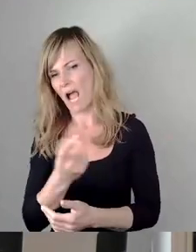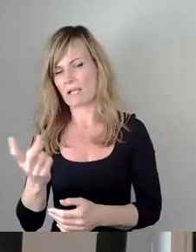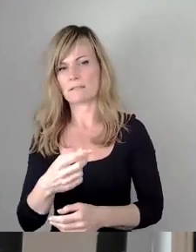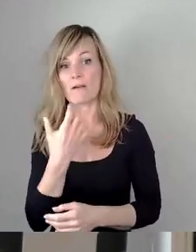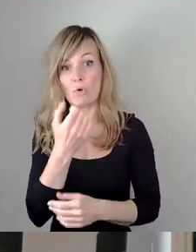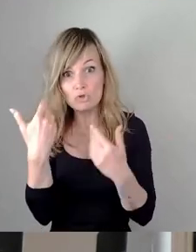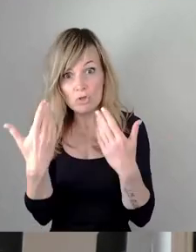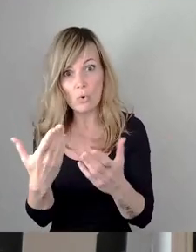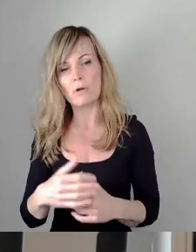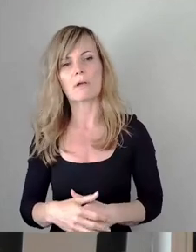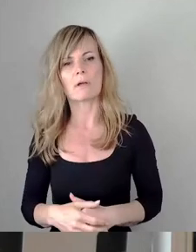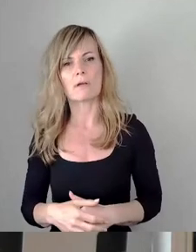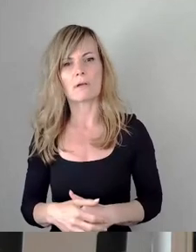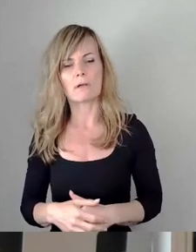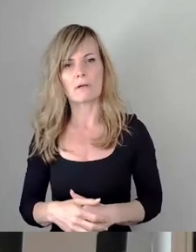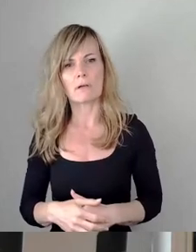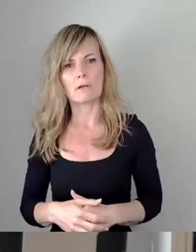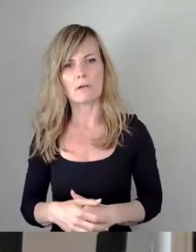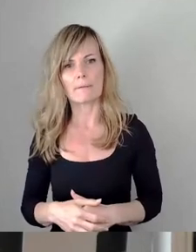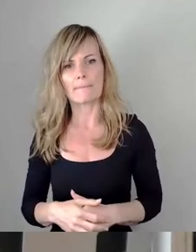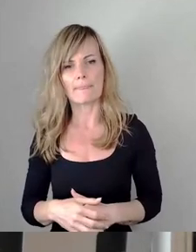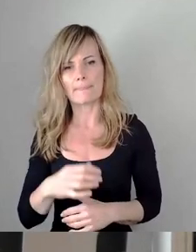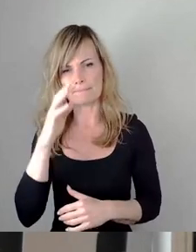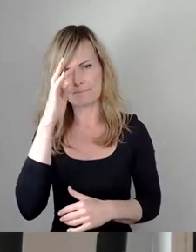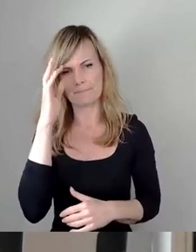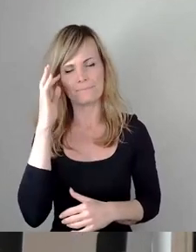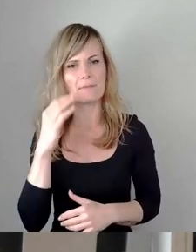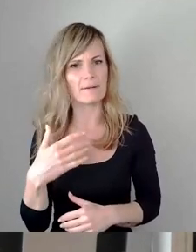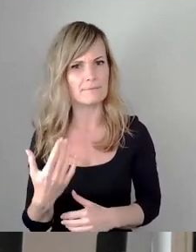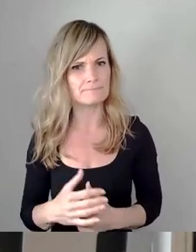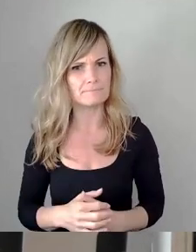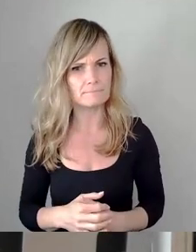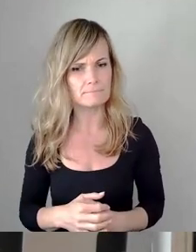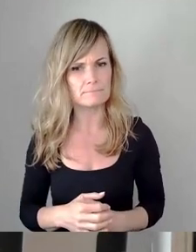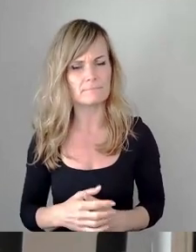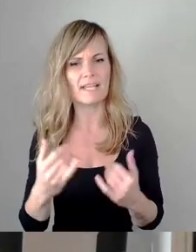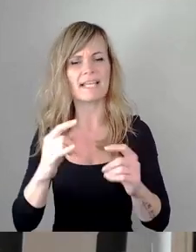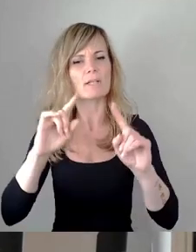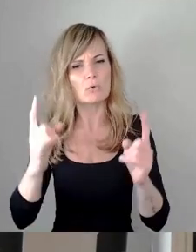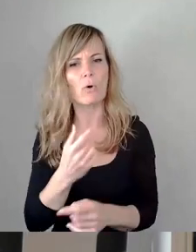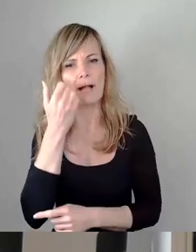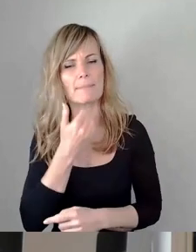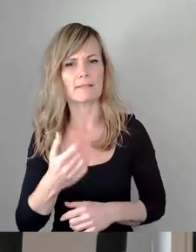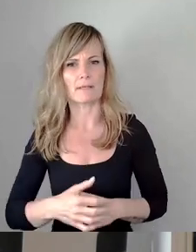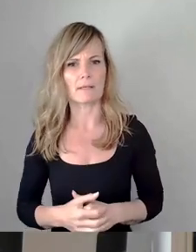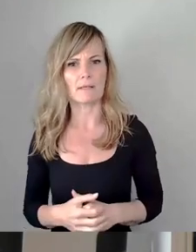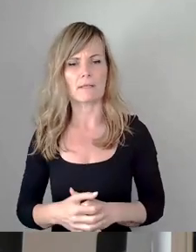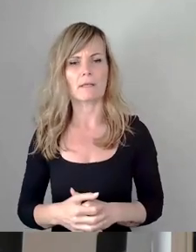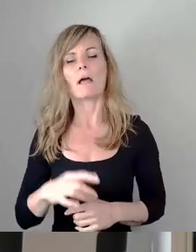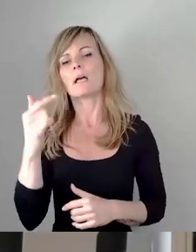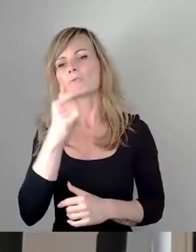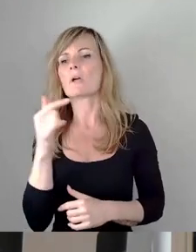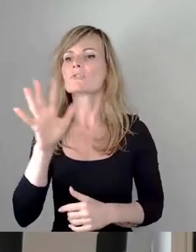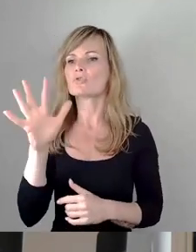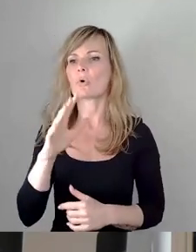Ding... Torsten Schulze, jetzt nochmal bitte. Wenn du dich unterhalten lässt, dann mach das bitte